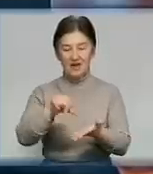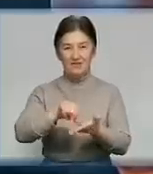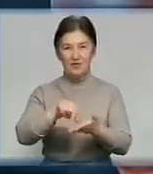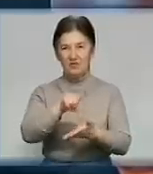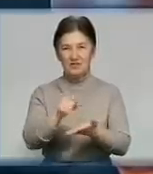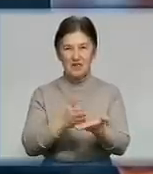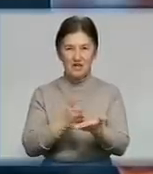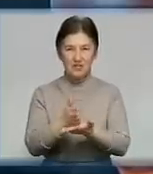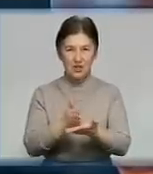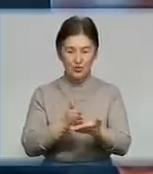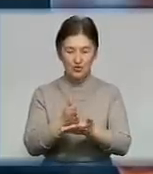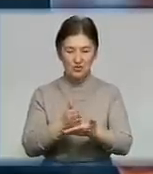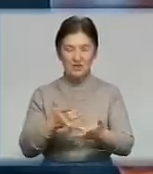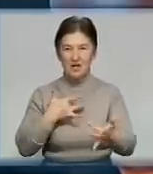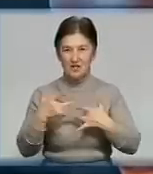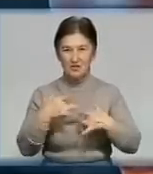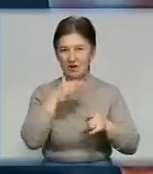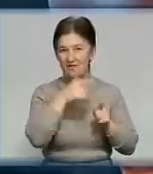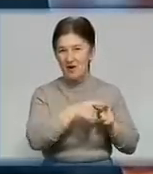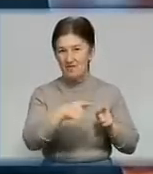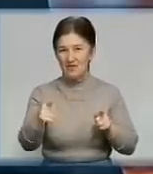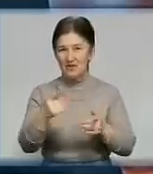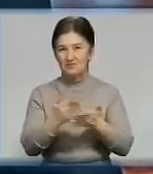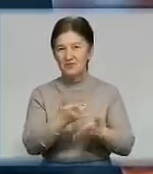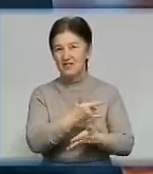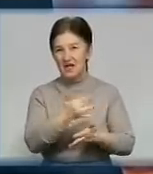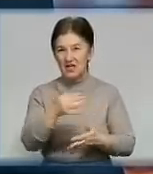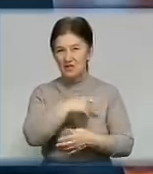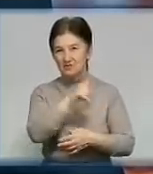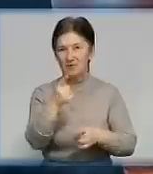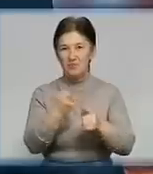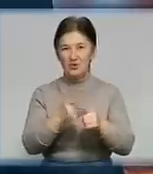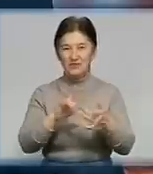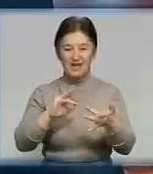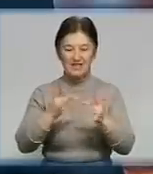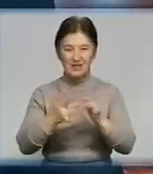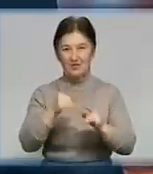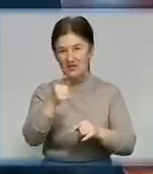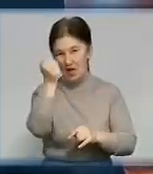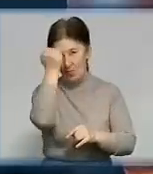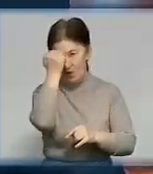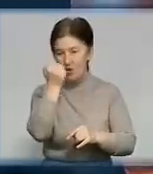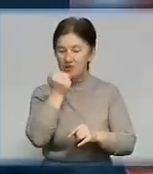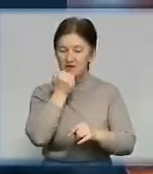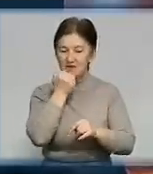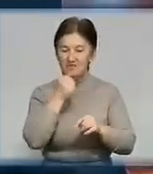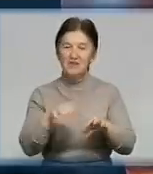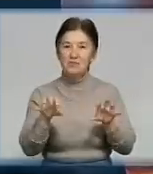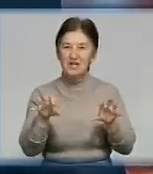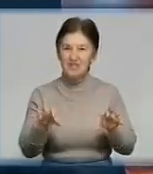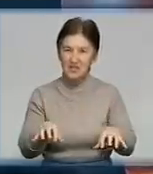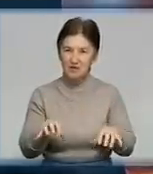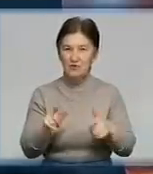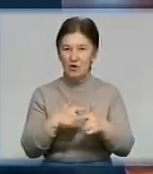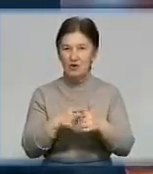артистки України Валентини Литвиненко під час телемарафону став на деякий час хітом інтернету. Акторка подякала президенту за реконструйований театр,